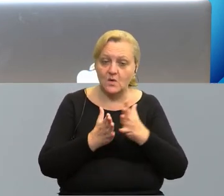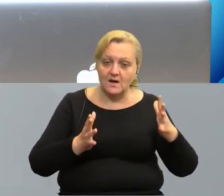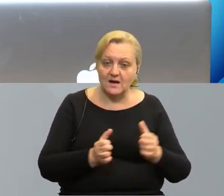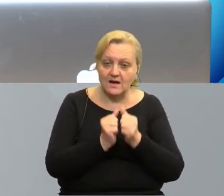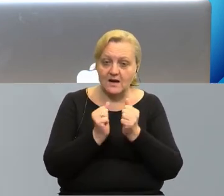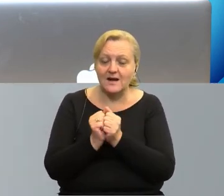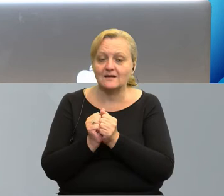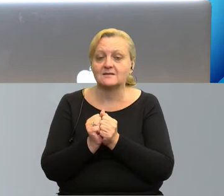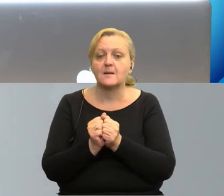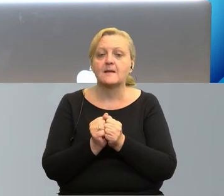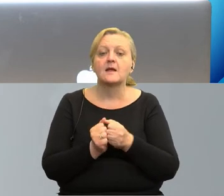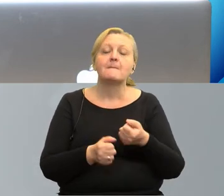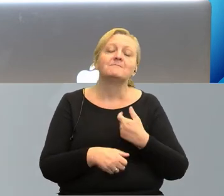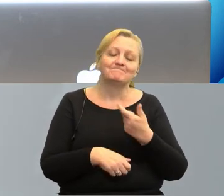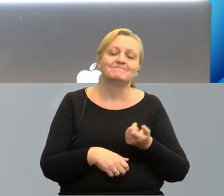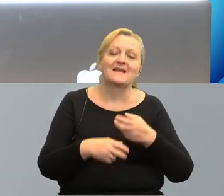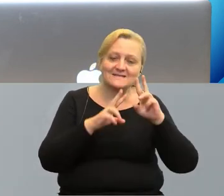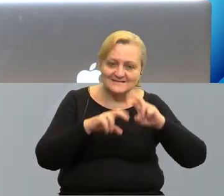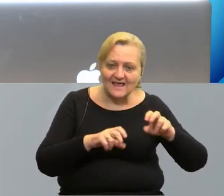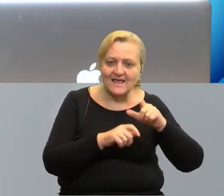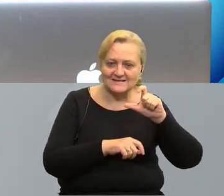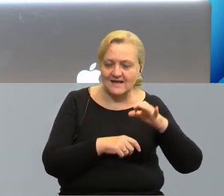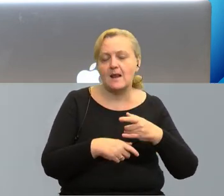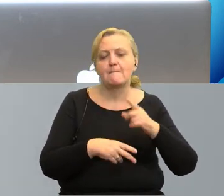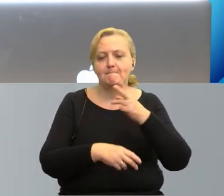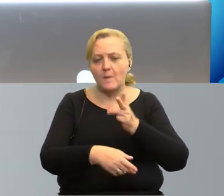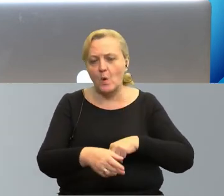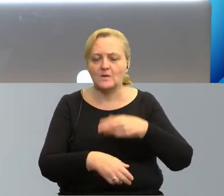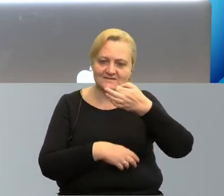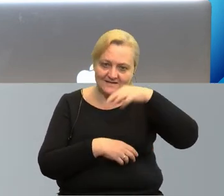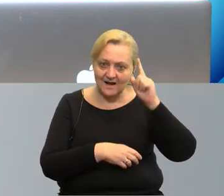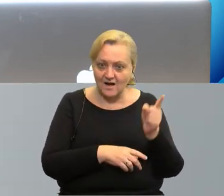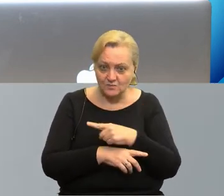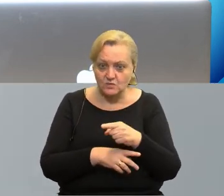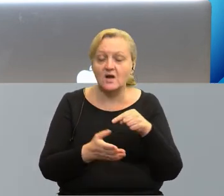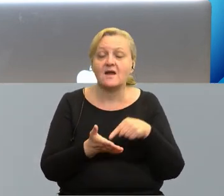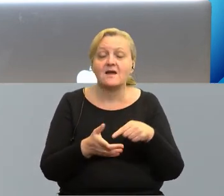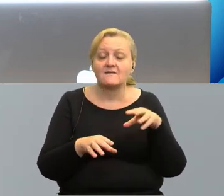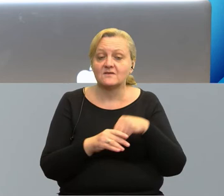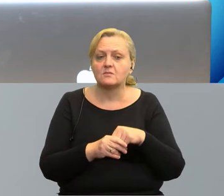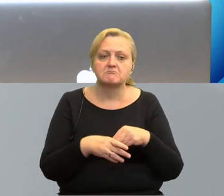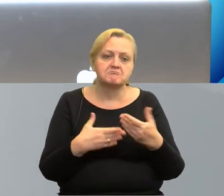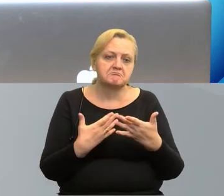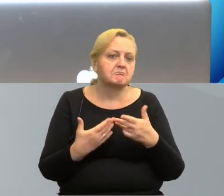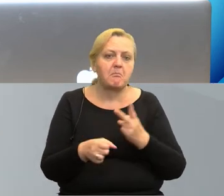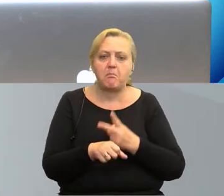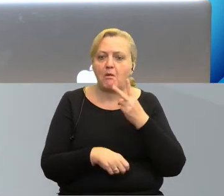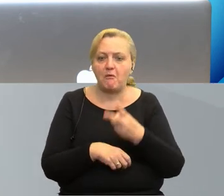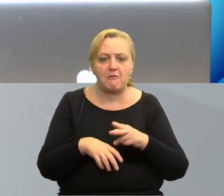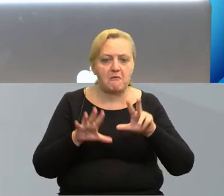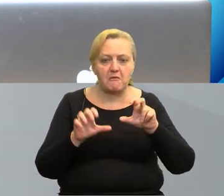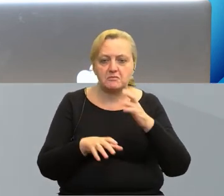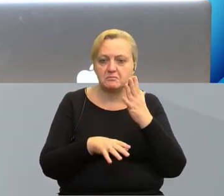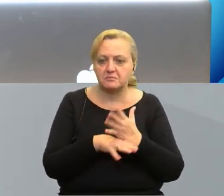ratowniczych celnych, policji i straży pożarnej, to jest ponad 850